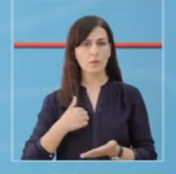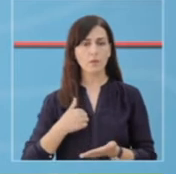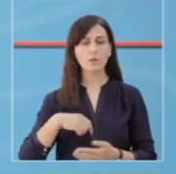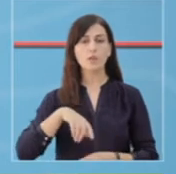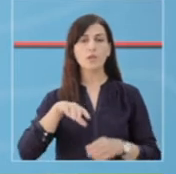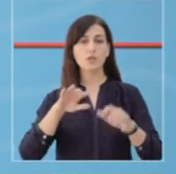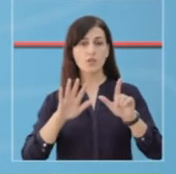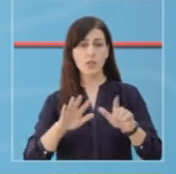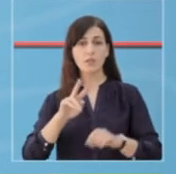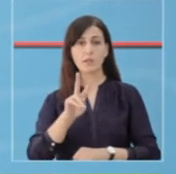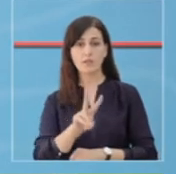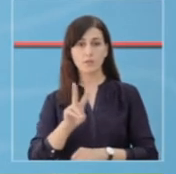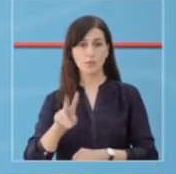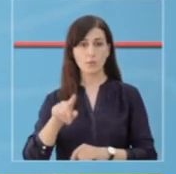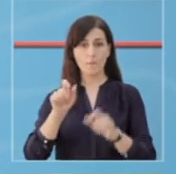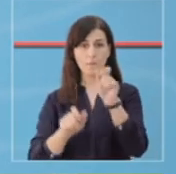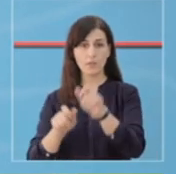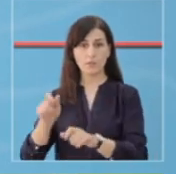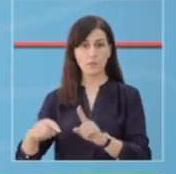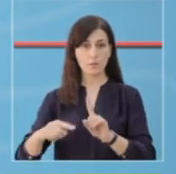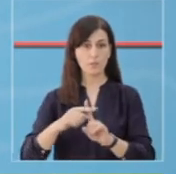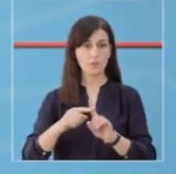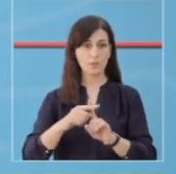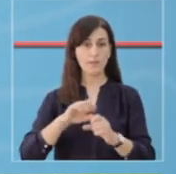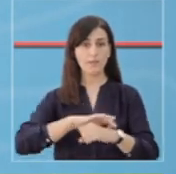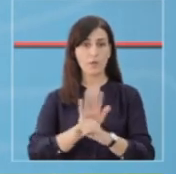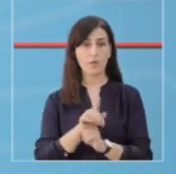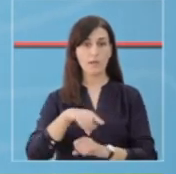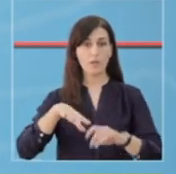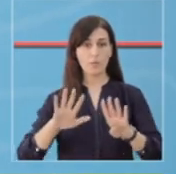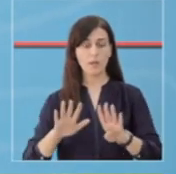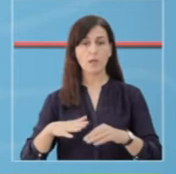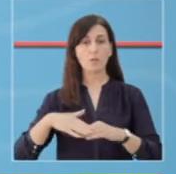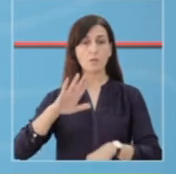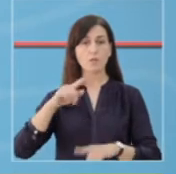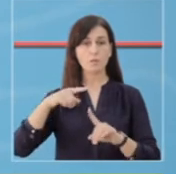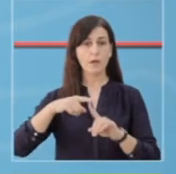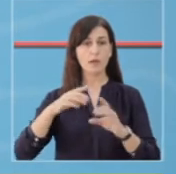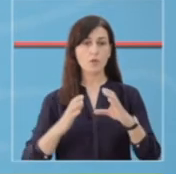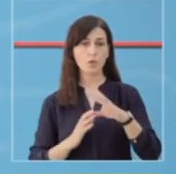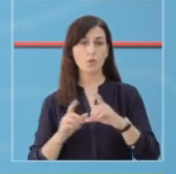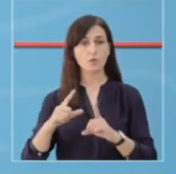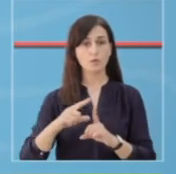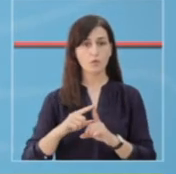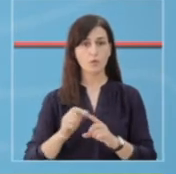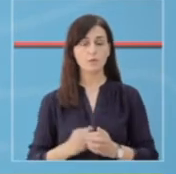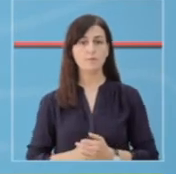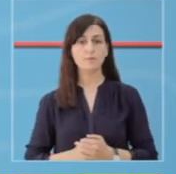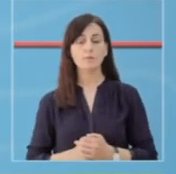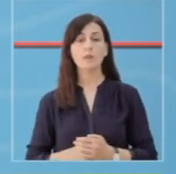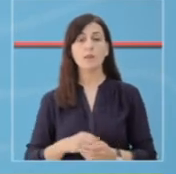722 persona aktiv me COVID-19, kryesisht në Tiran, shkodër, durës.